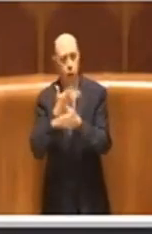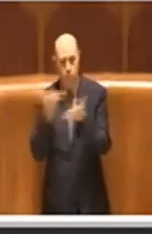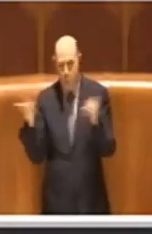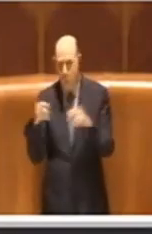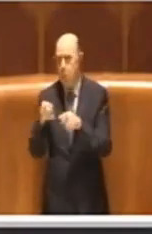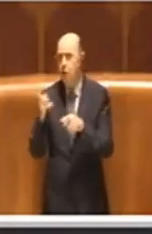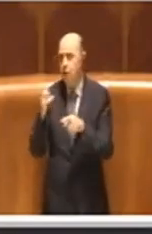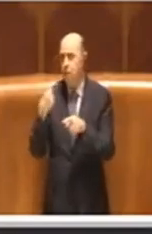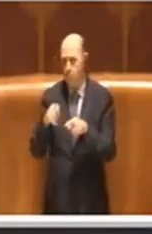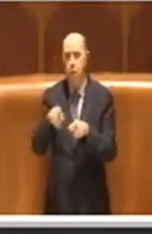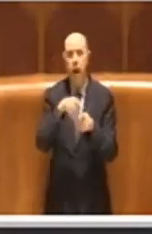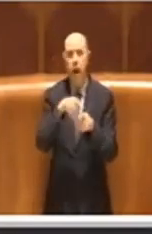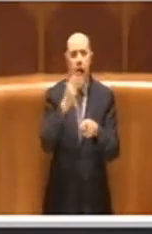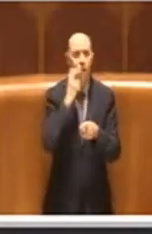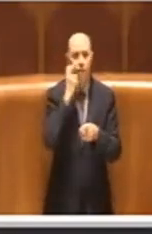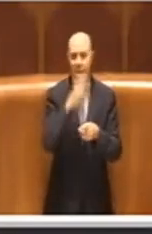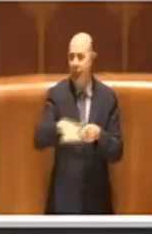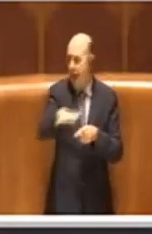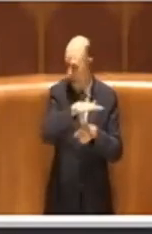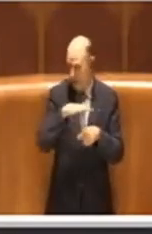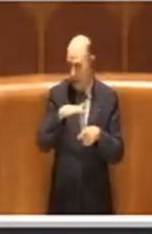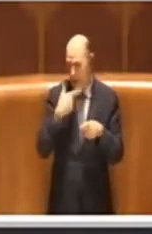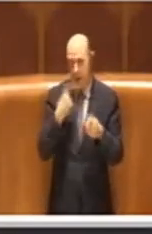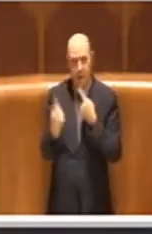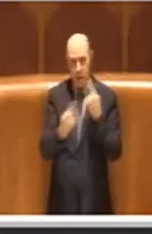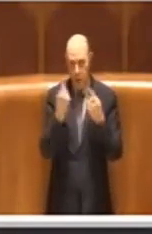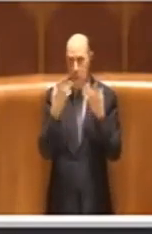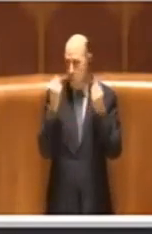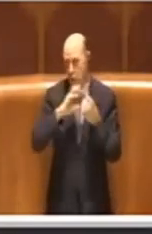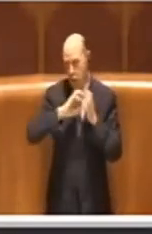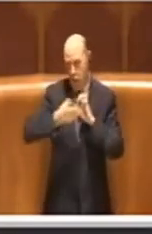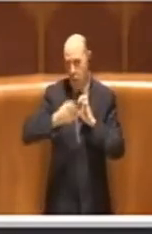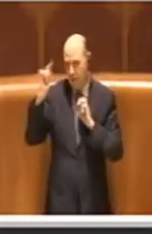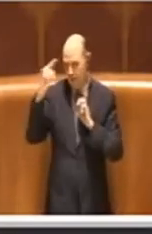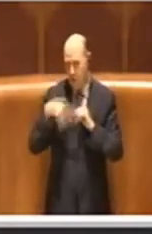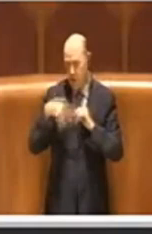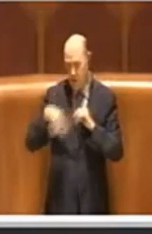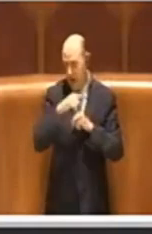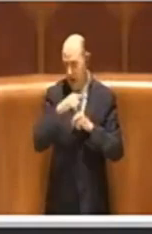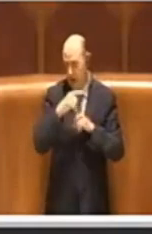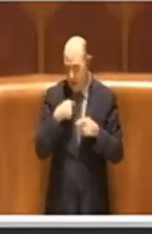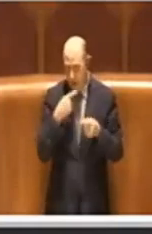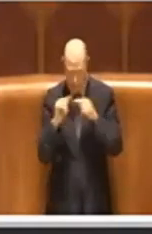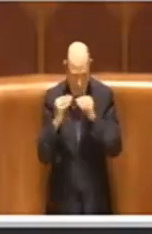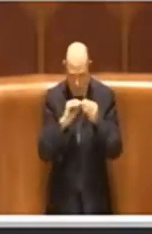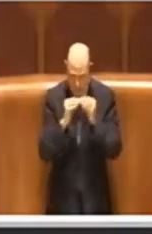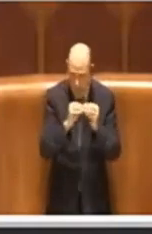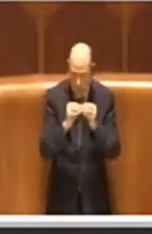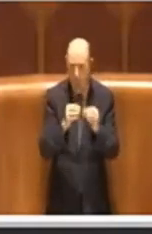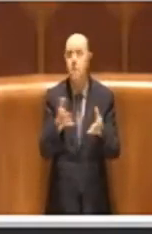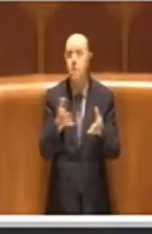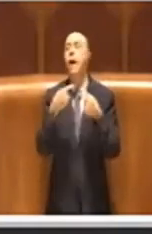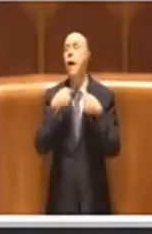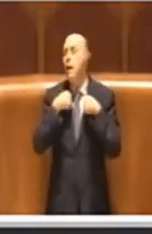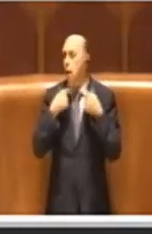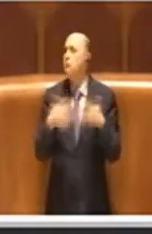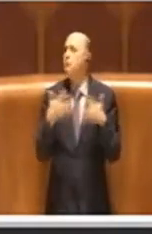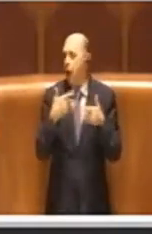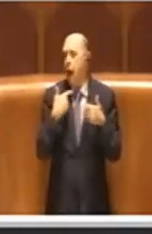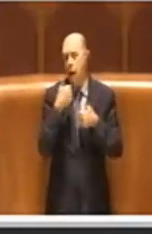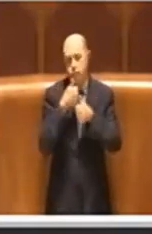nonché al verde perché è una convenzione molto complessa su cui ci si sta coordinando. Noi stiamo già